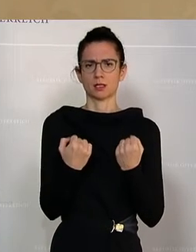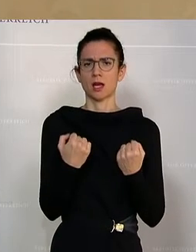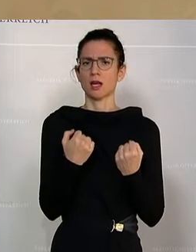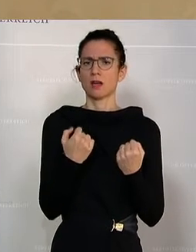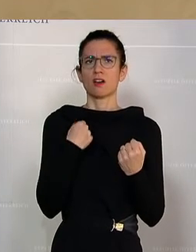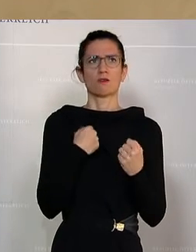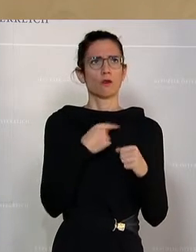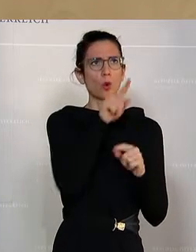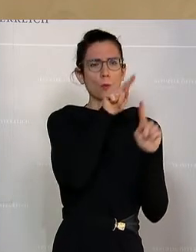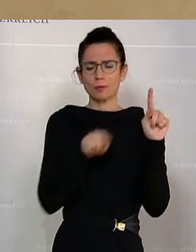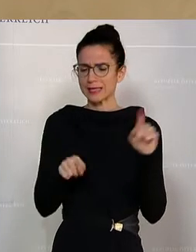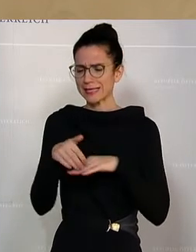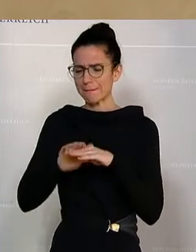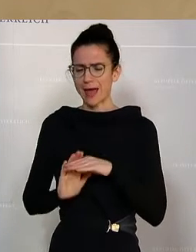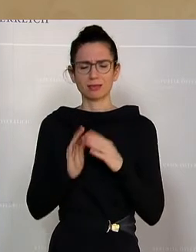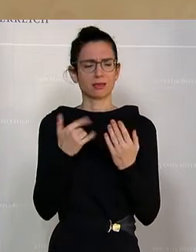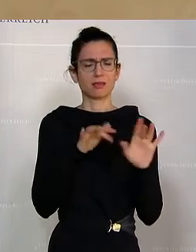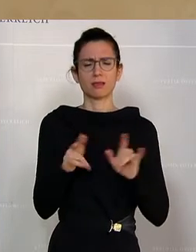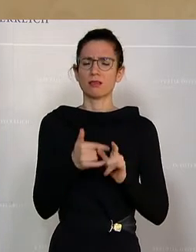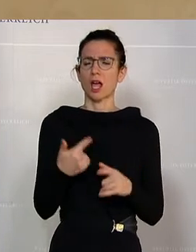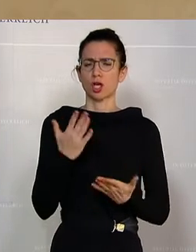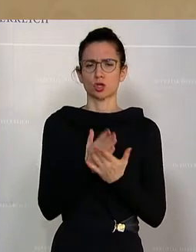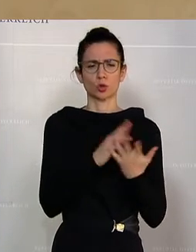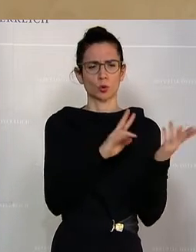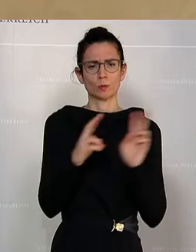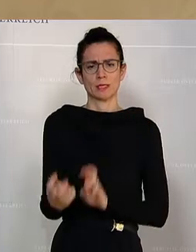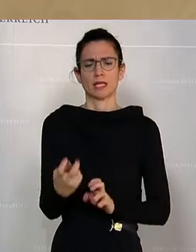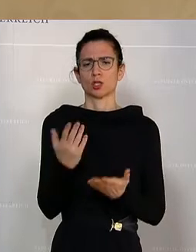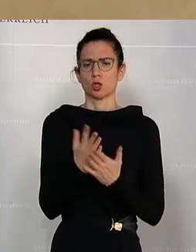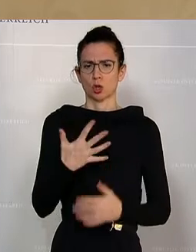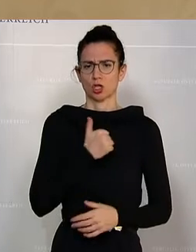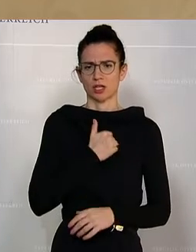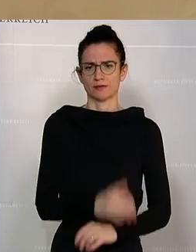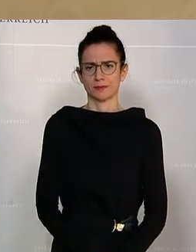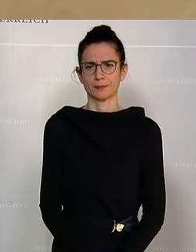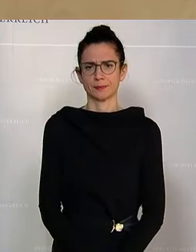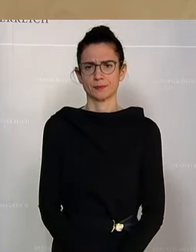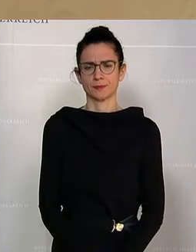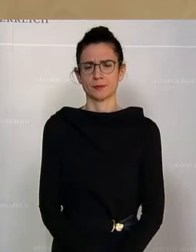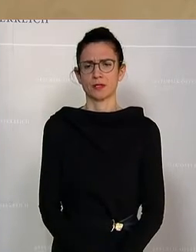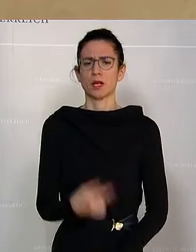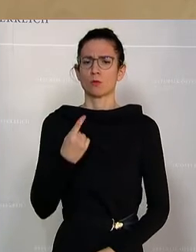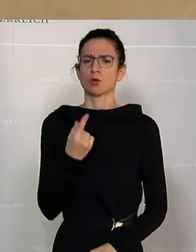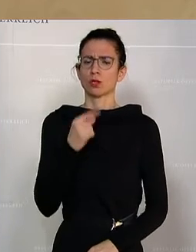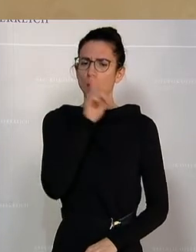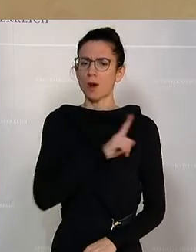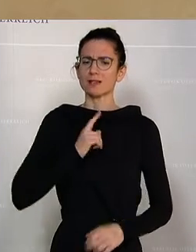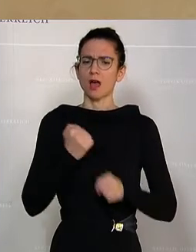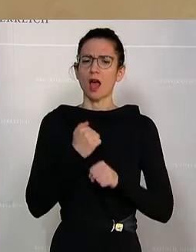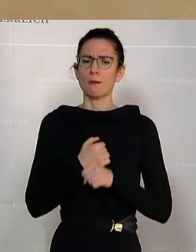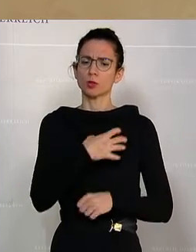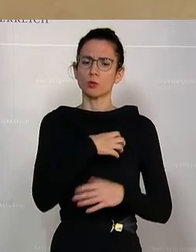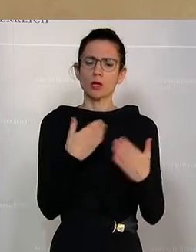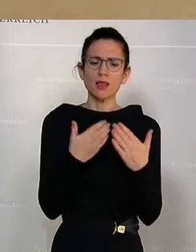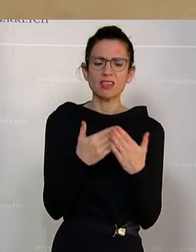Ebene sehr erfolgreich auch umgesetzt wurde und umgesetzt wird. Bürgernahe Polizeiarbeit ist ein ganz